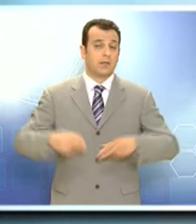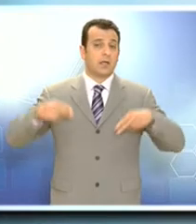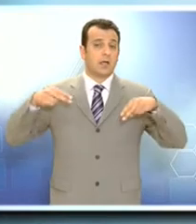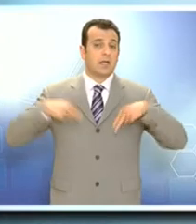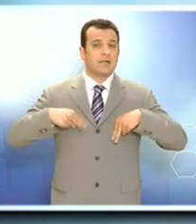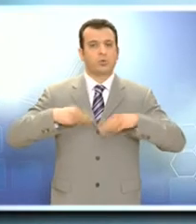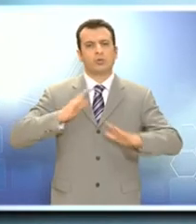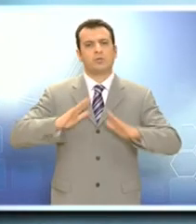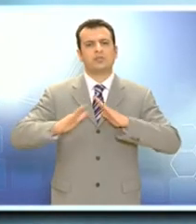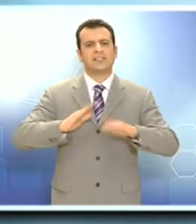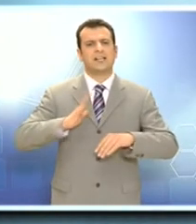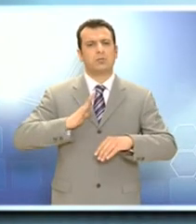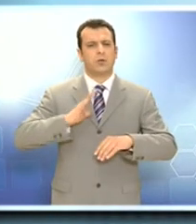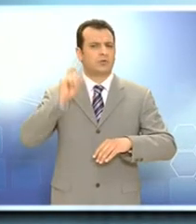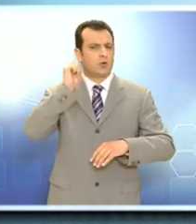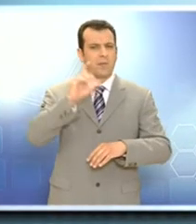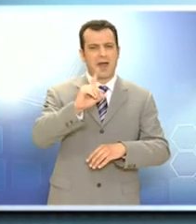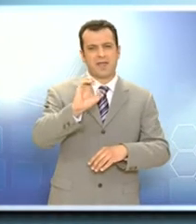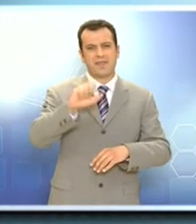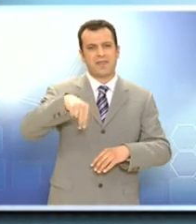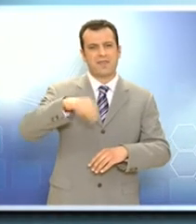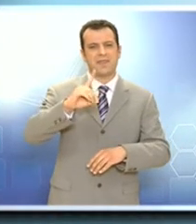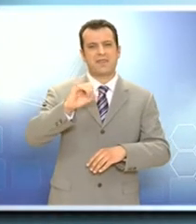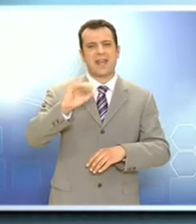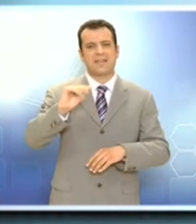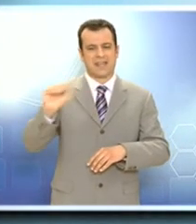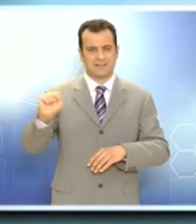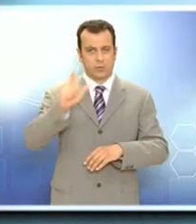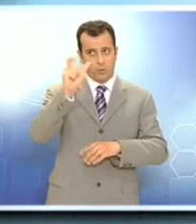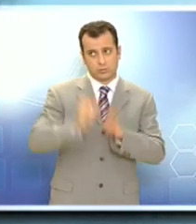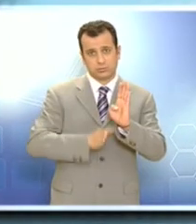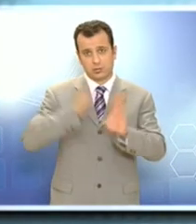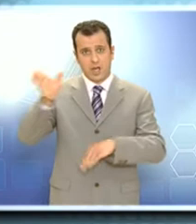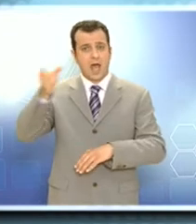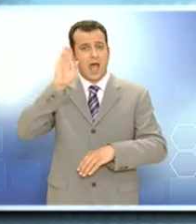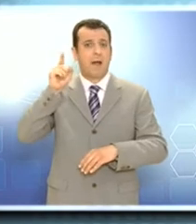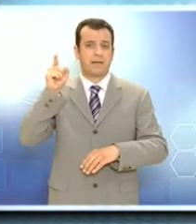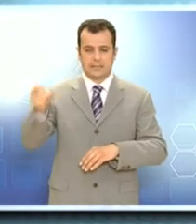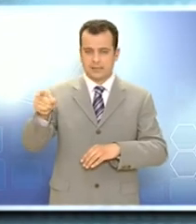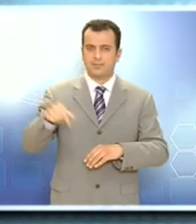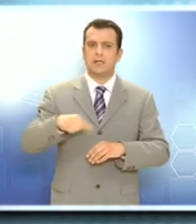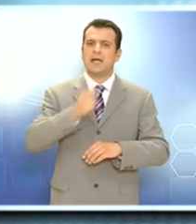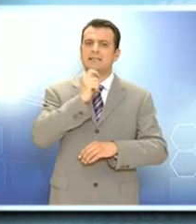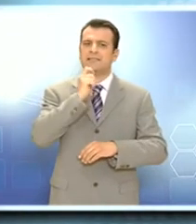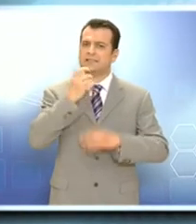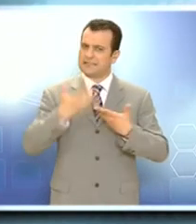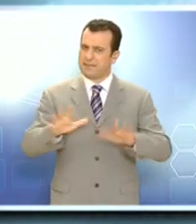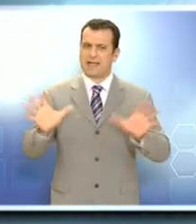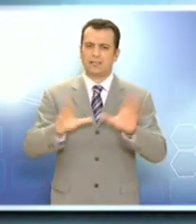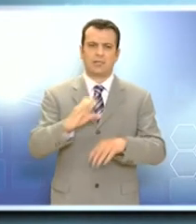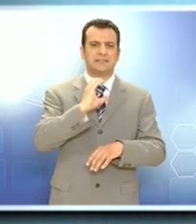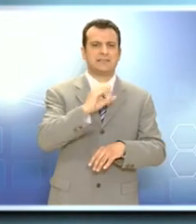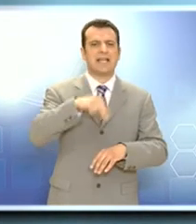Αισιόδοξος για την επόμενη μέρα στην ελληνική οικονομία, εμφανίστηκε από τις Ηνωμένες Πολιτείες της Αμερικής όπου βρίσκεται ο Υπουργός Προστασίας του Πολίτη Νίκος